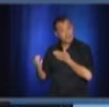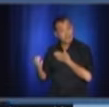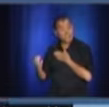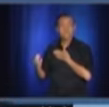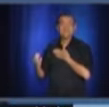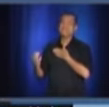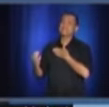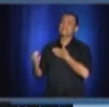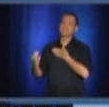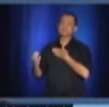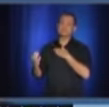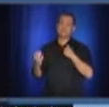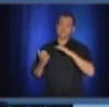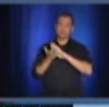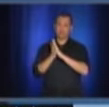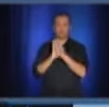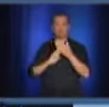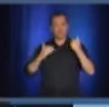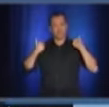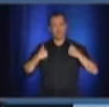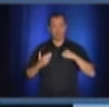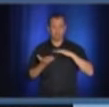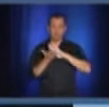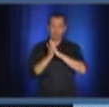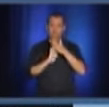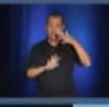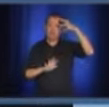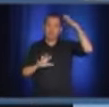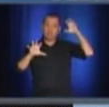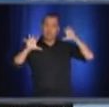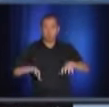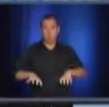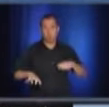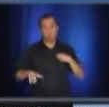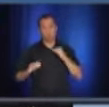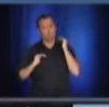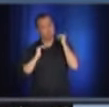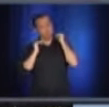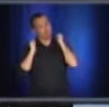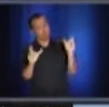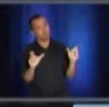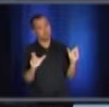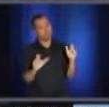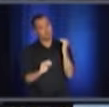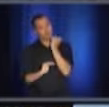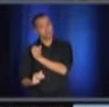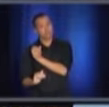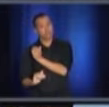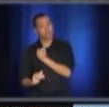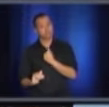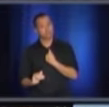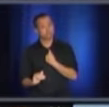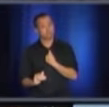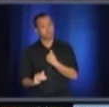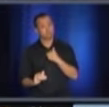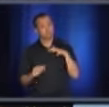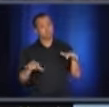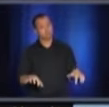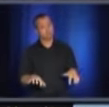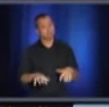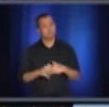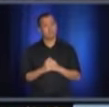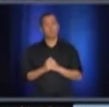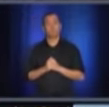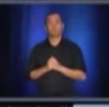sens-là, tout simplement. Merci. C'était juste important que les gens s'y comprennent essentiellement. Merci de l'avoir fait correctement. Merci beaucoup. Micro 1.